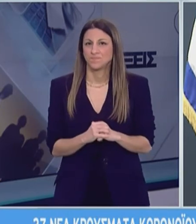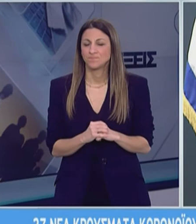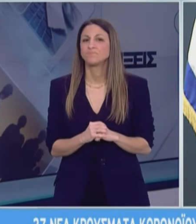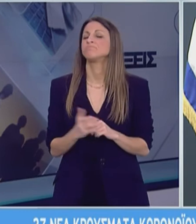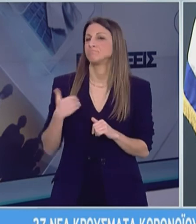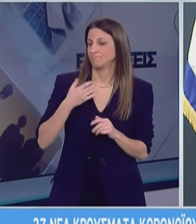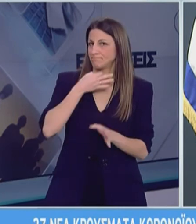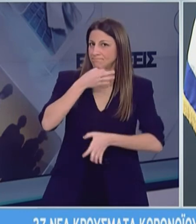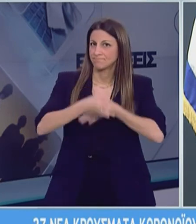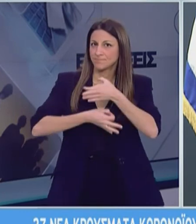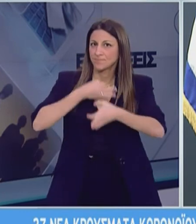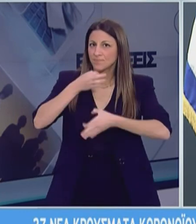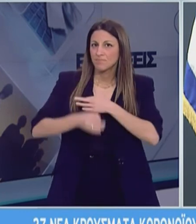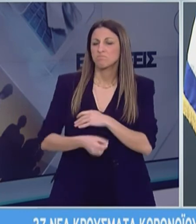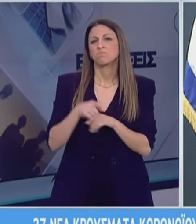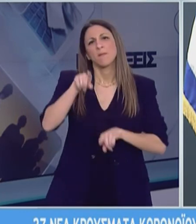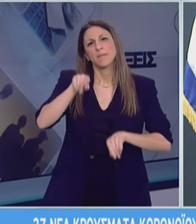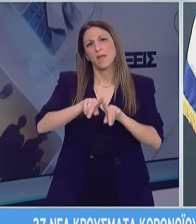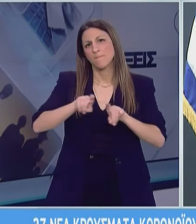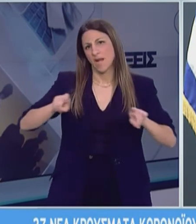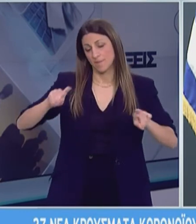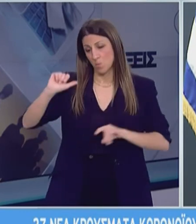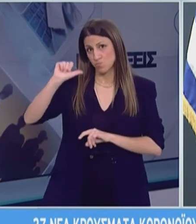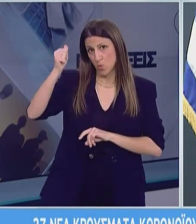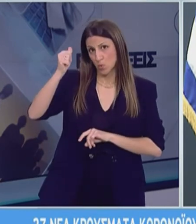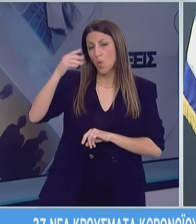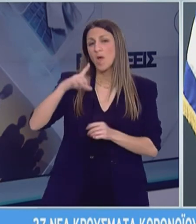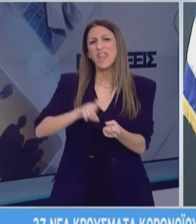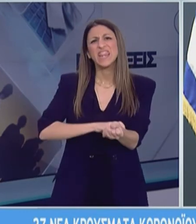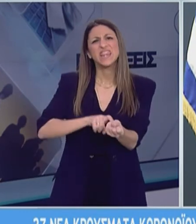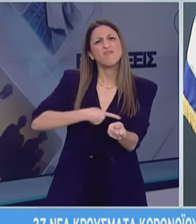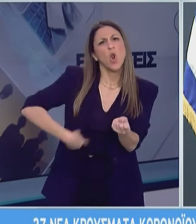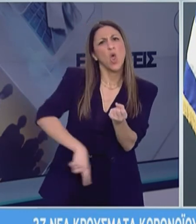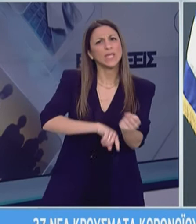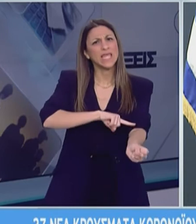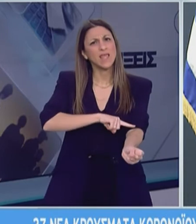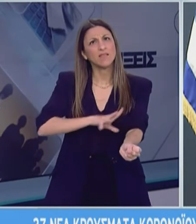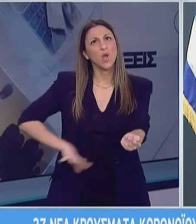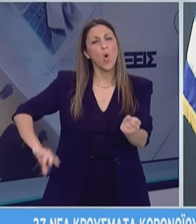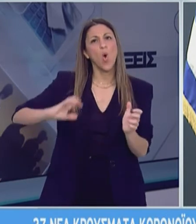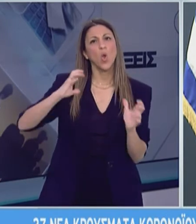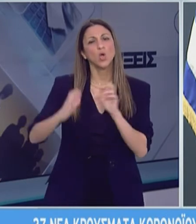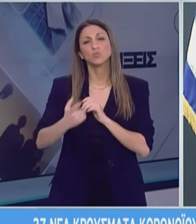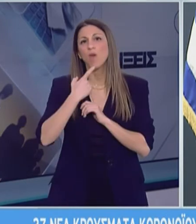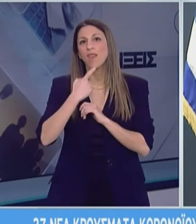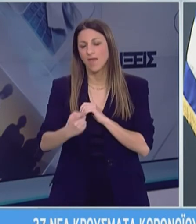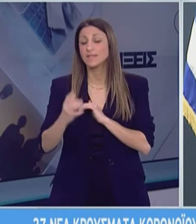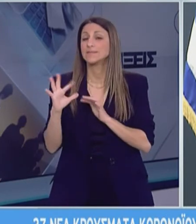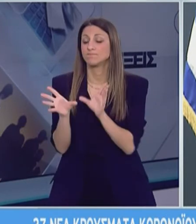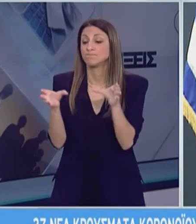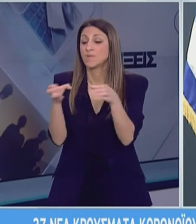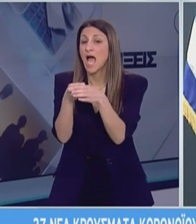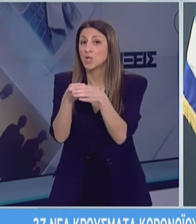επέλεξα να σας πω δύο-τρία πραγματάκια σήμερα. Το πρώτο αφορά νευρολόγους σε όλο τον κόσμο, οι οποίοι λένε ότι ένα μικρό υποσύνολο των